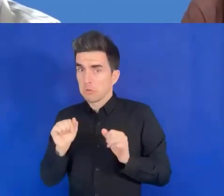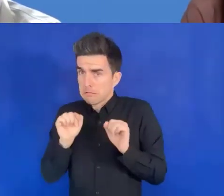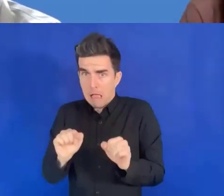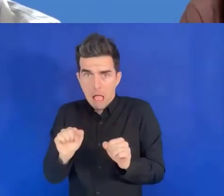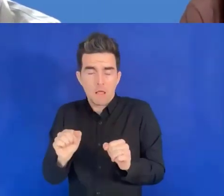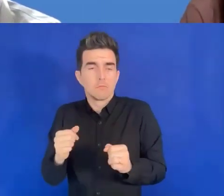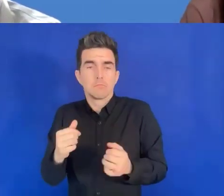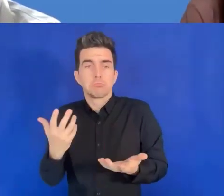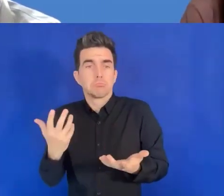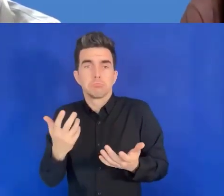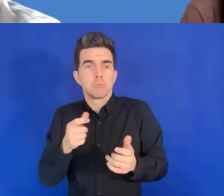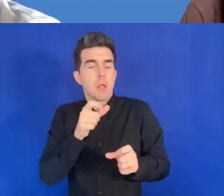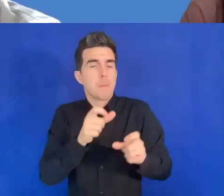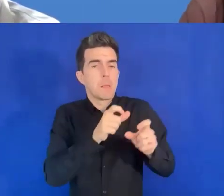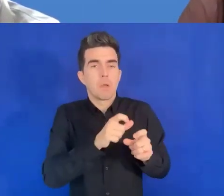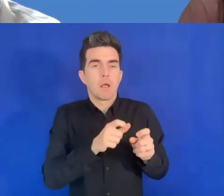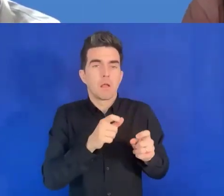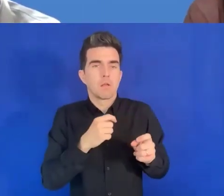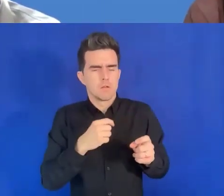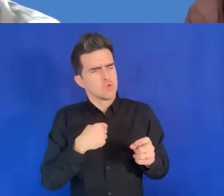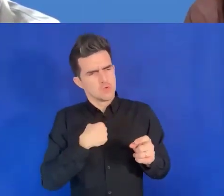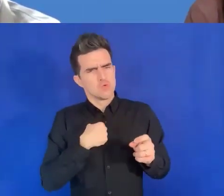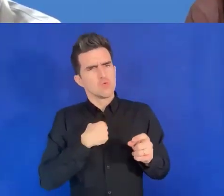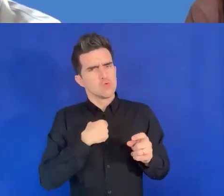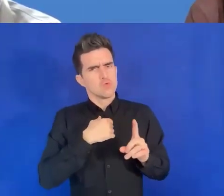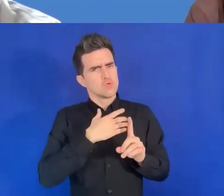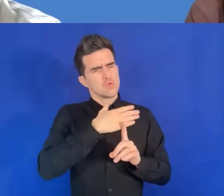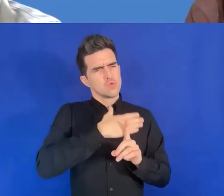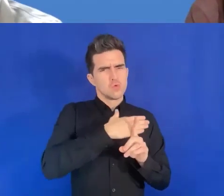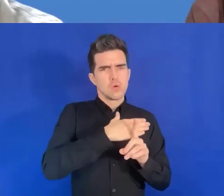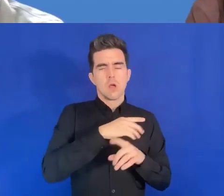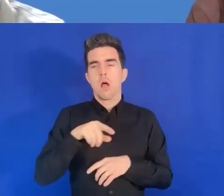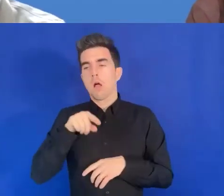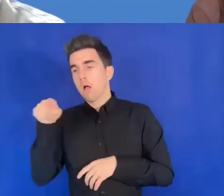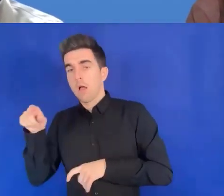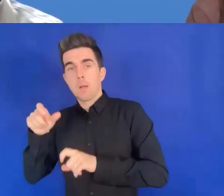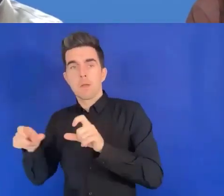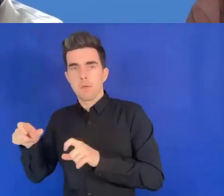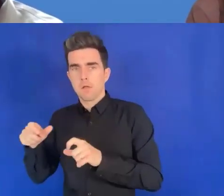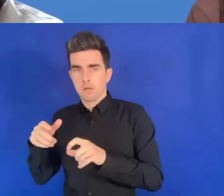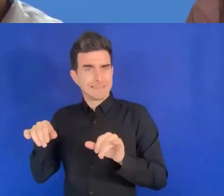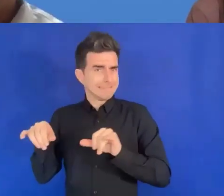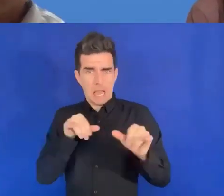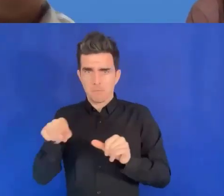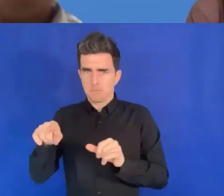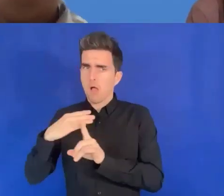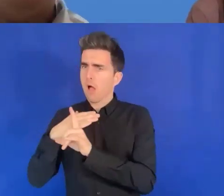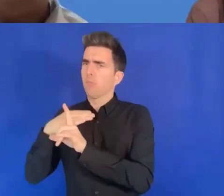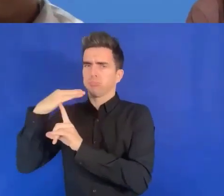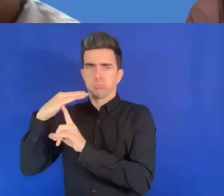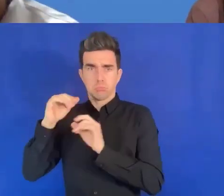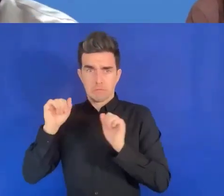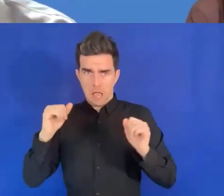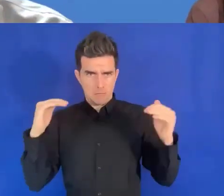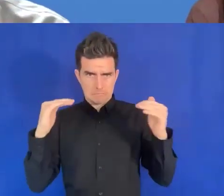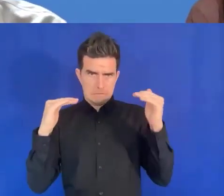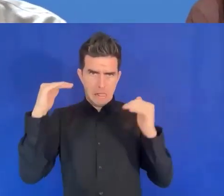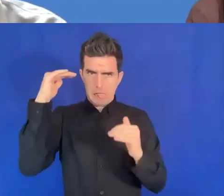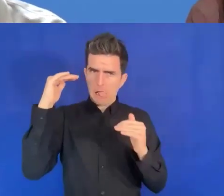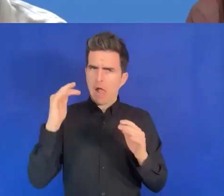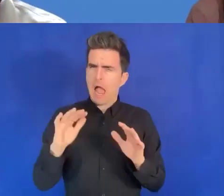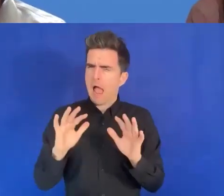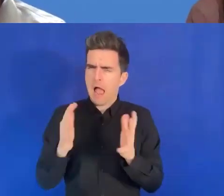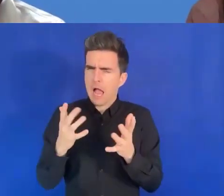personnes ont une note élevée ou inférieure. Quelles sont les différentes mythologies pour avoir la